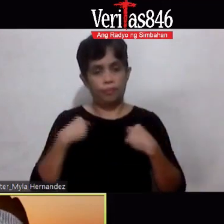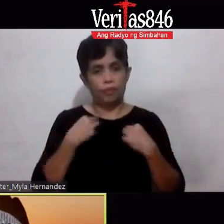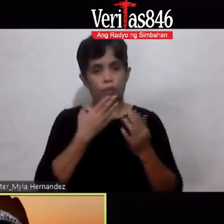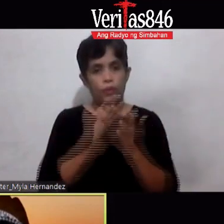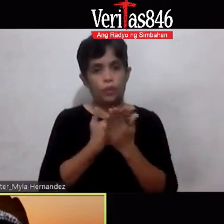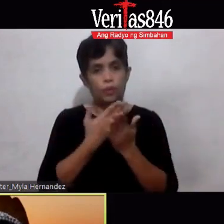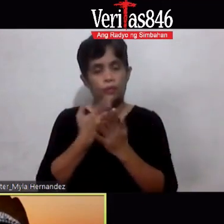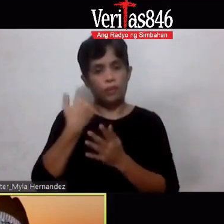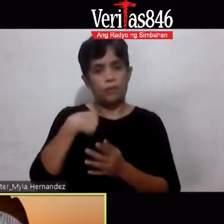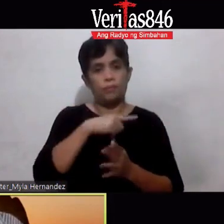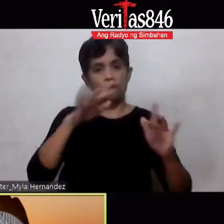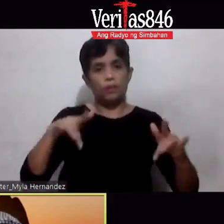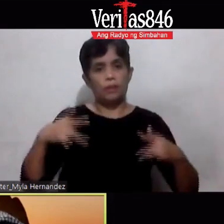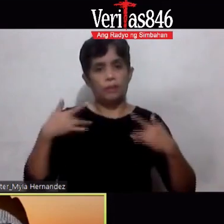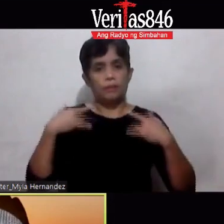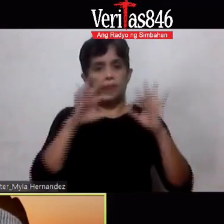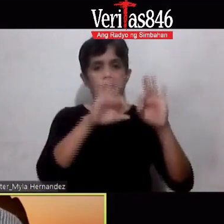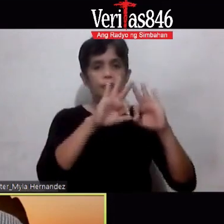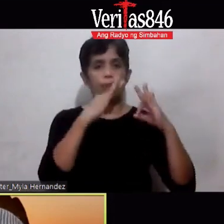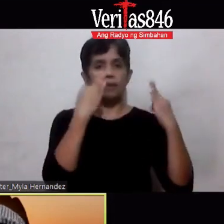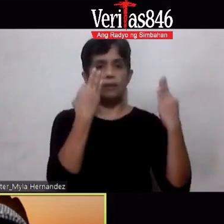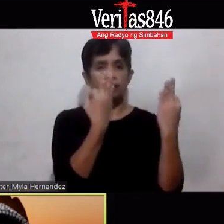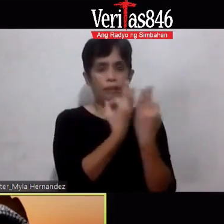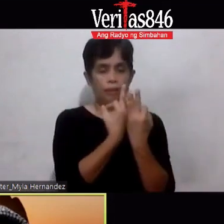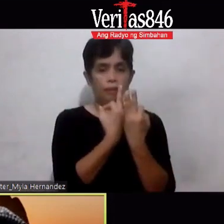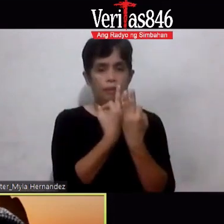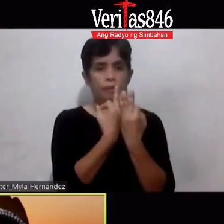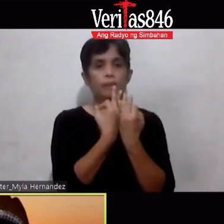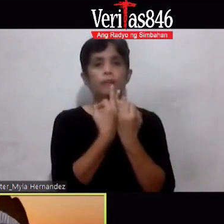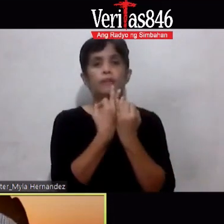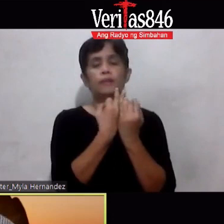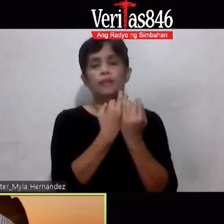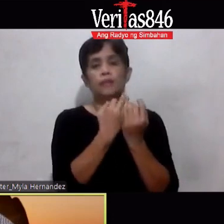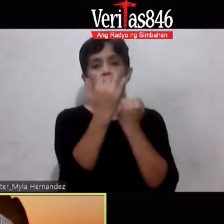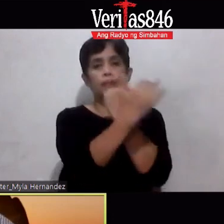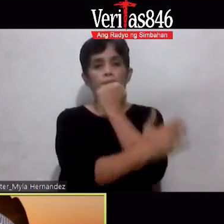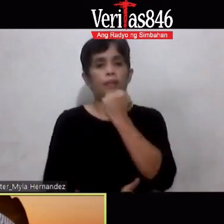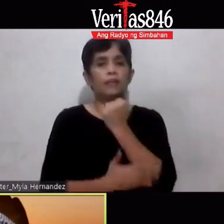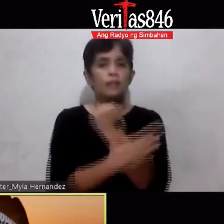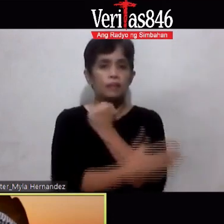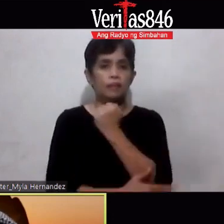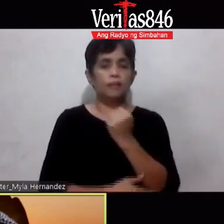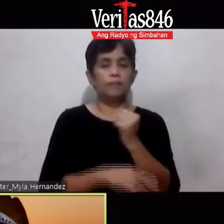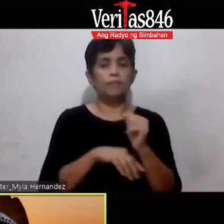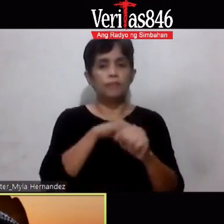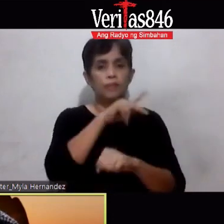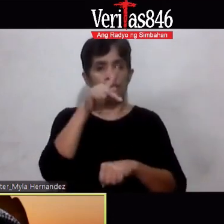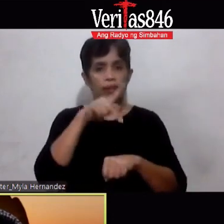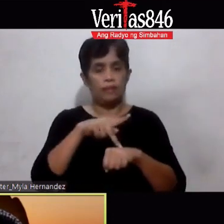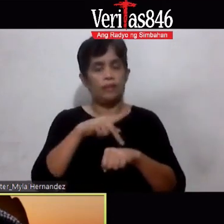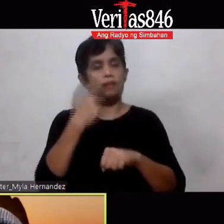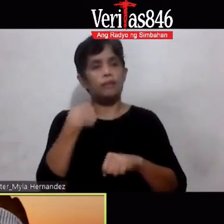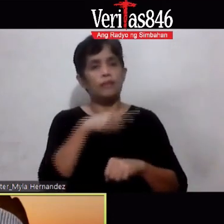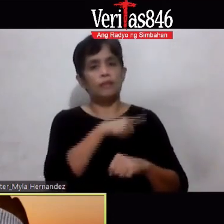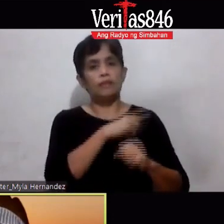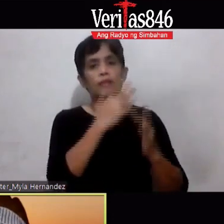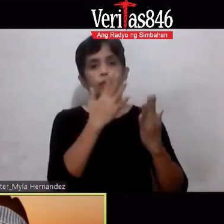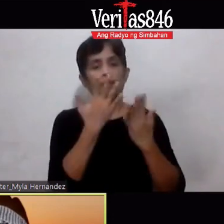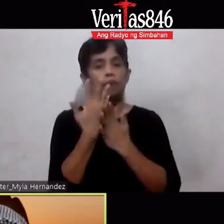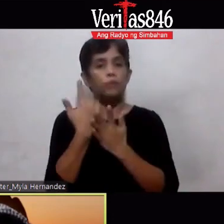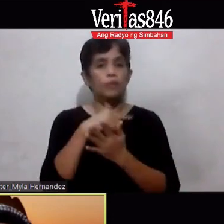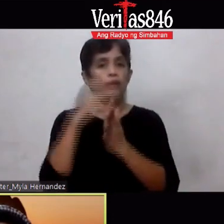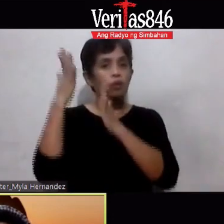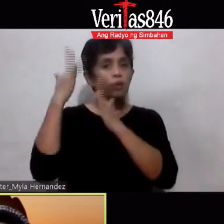mabuti Para sa aming buhay Sa aming pamilya Sa aming bayang Pilipinas Panginoon Ikaw lamang ang aming inaasahan